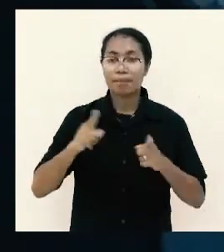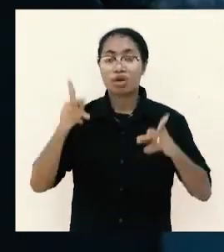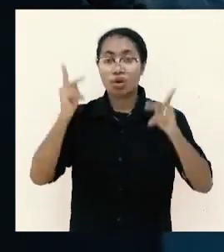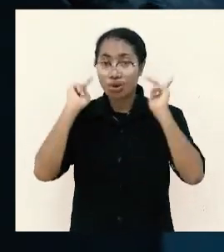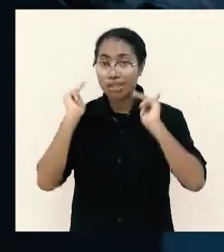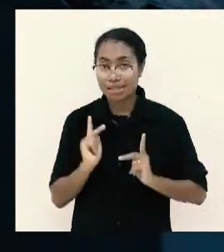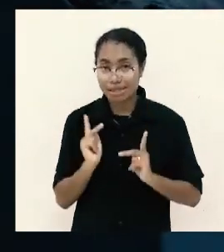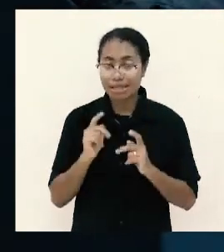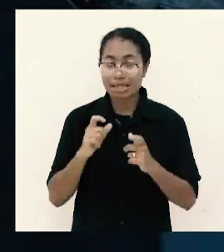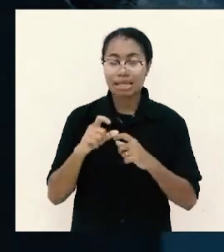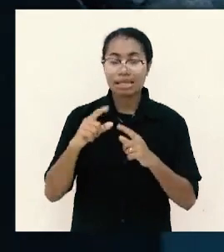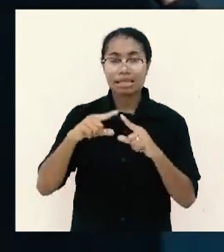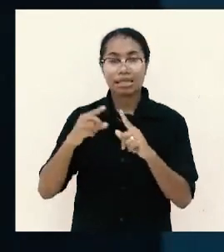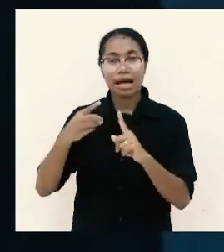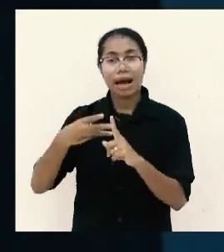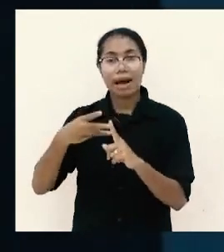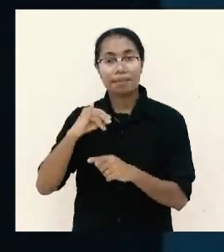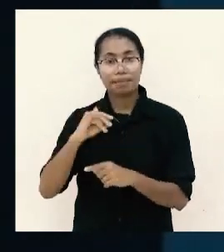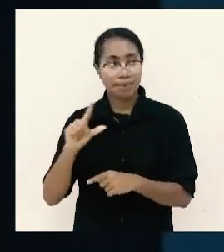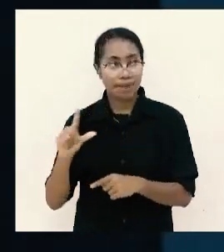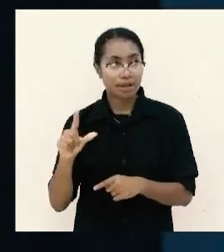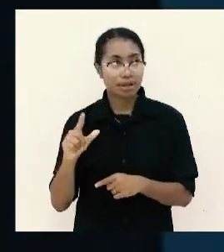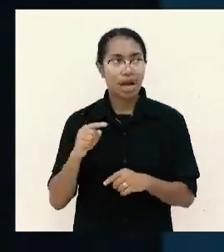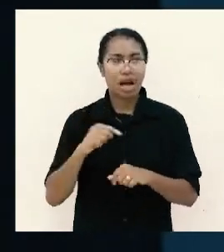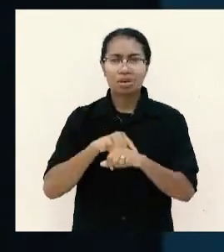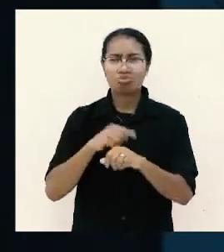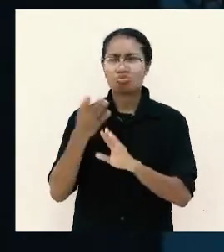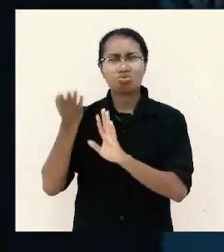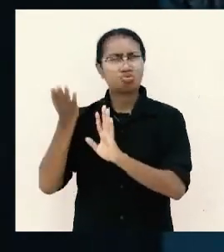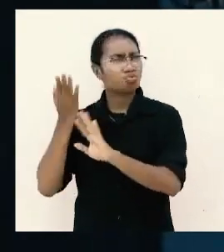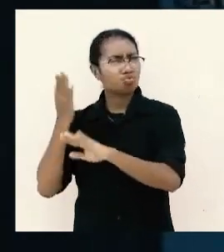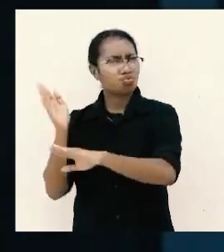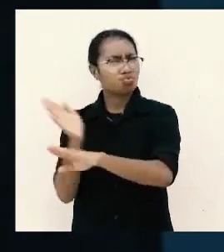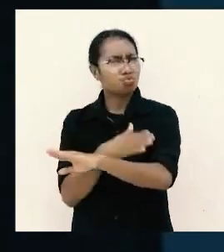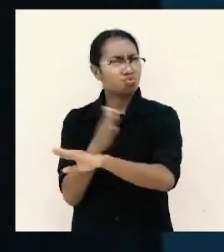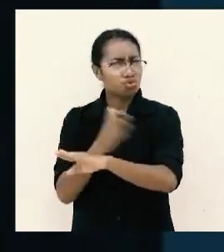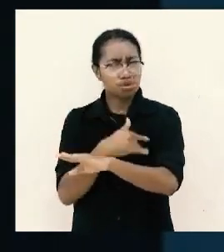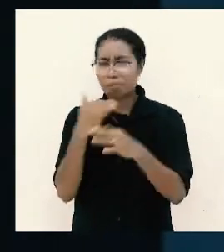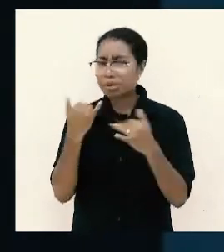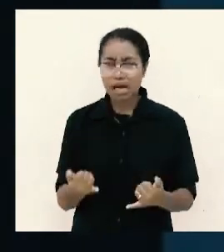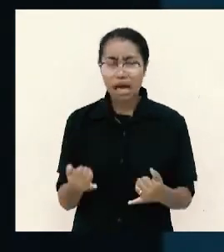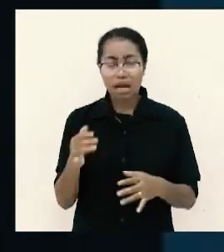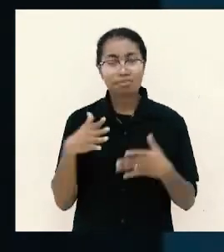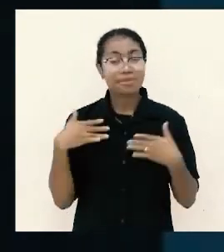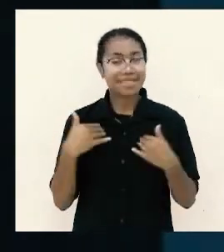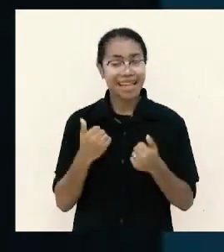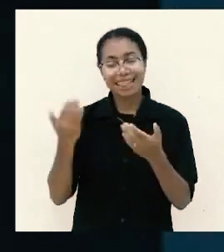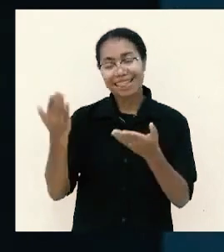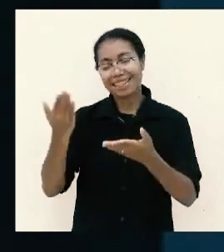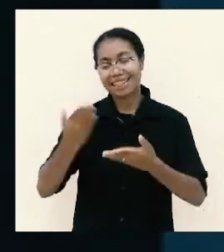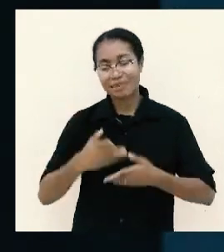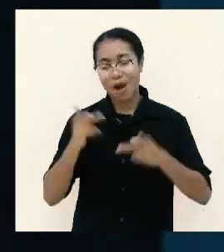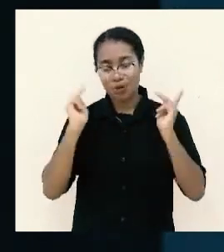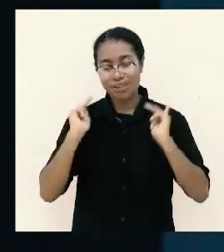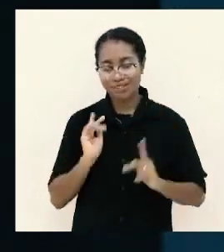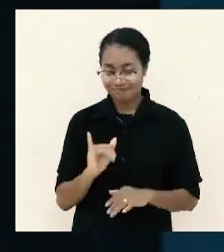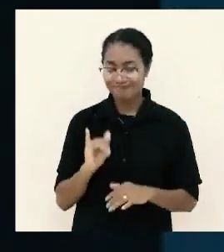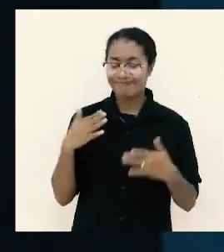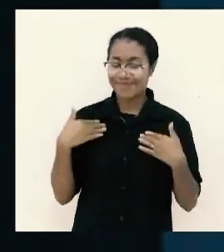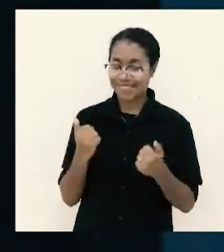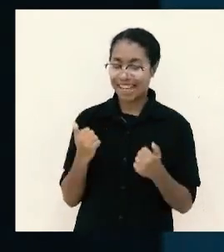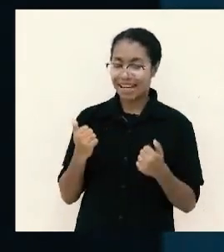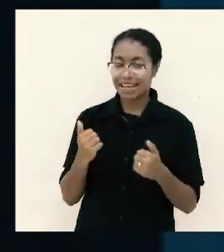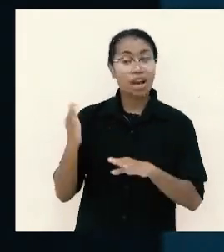stabil dari dulu sampai sekarang memang sudah kurang kita bisa menerima keadaan itu dari dulu